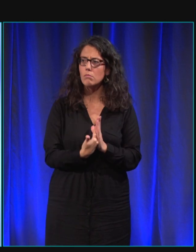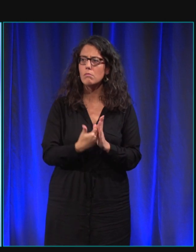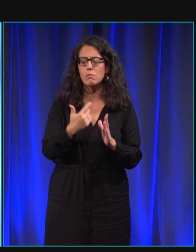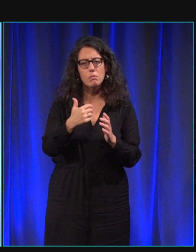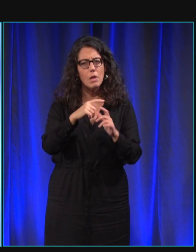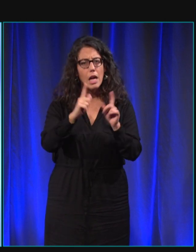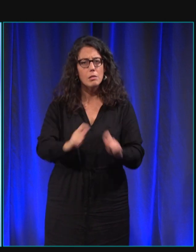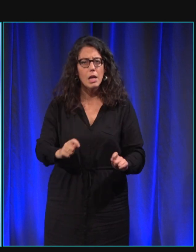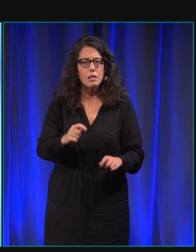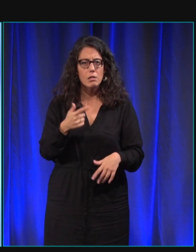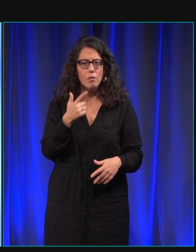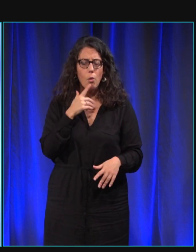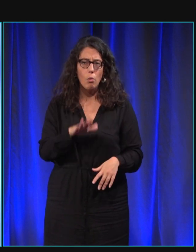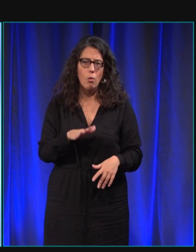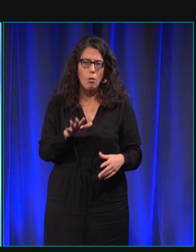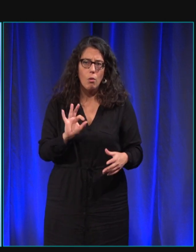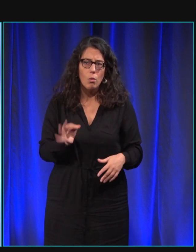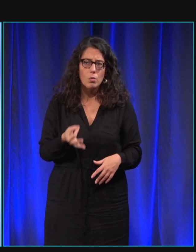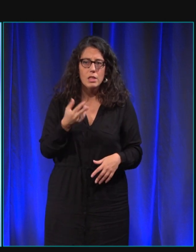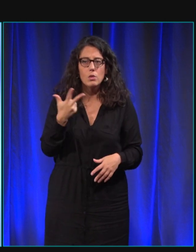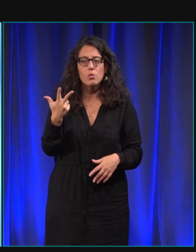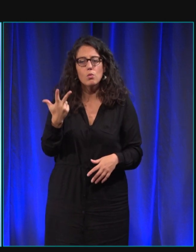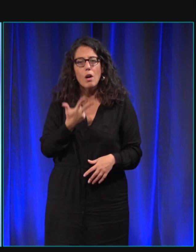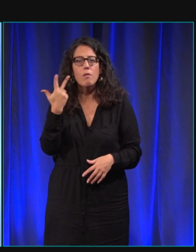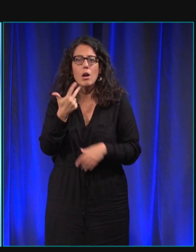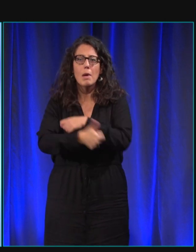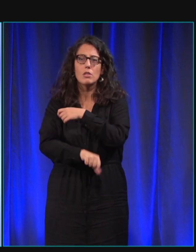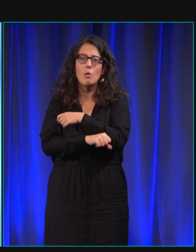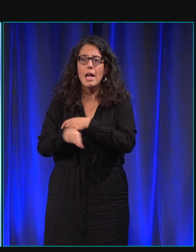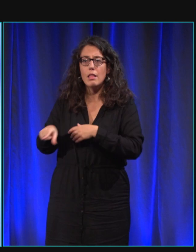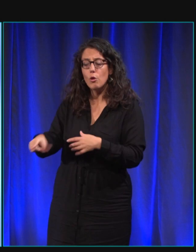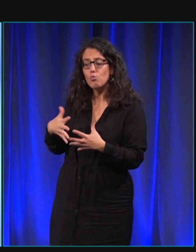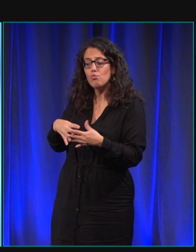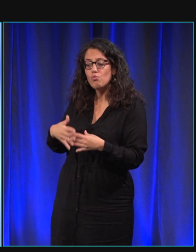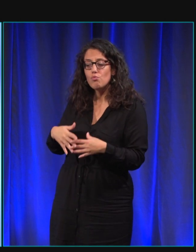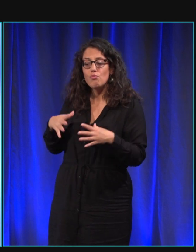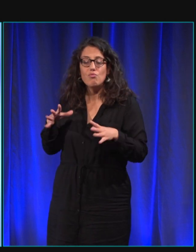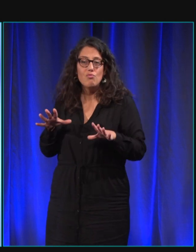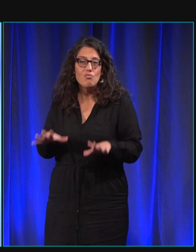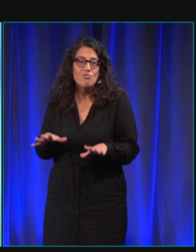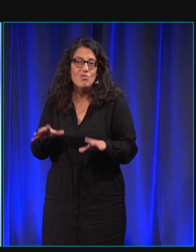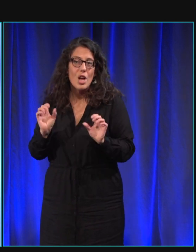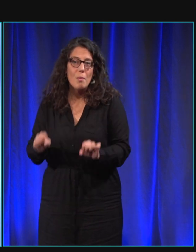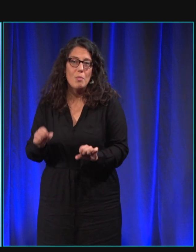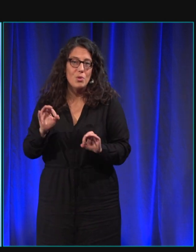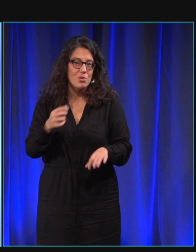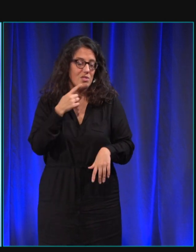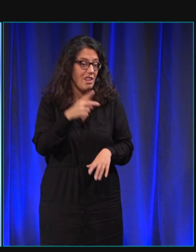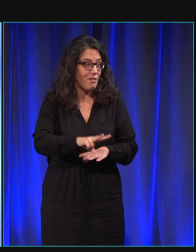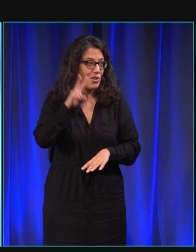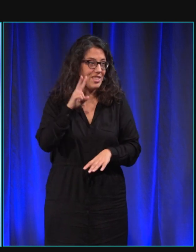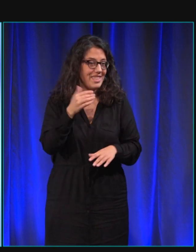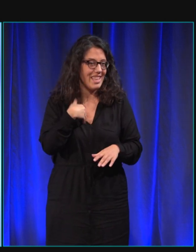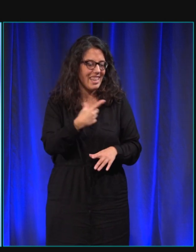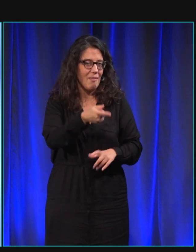oui il faut qu soit en détente au moins trois fois par semaine alors là on disait avec la copine qu'on avait merdé qu'on avait fait deux heures de détente vendredi dernier